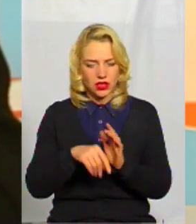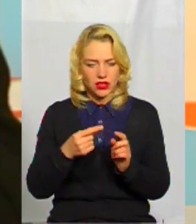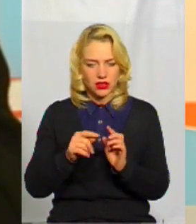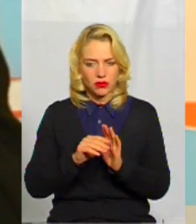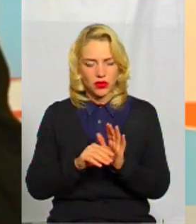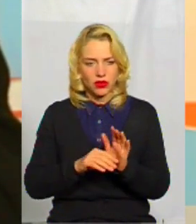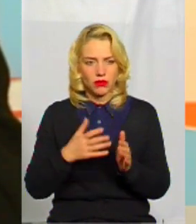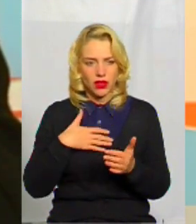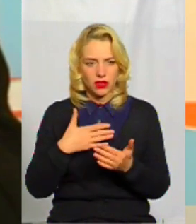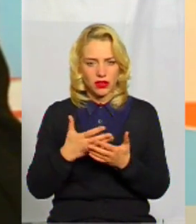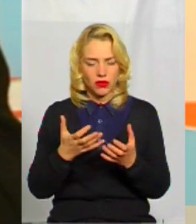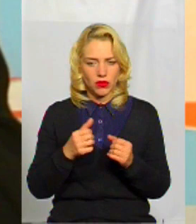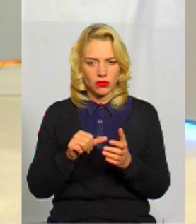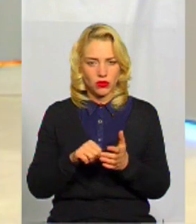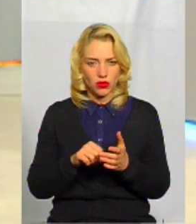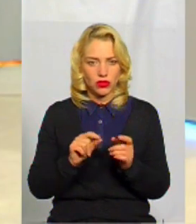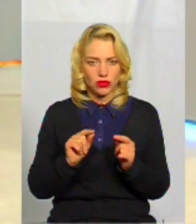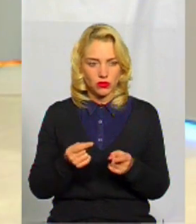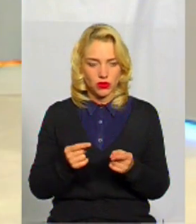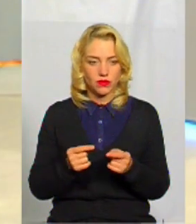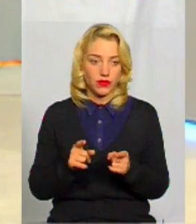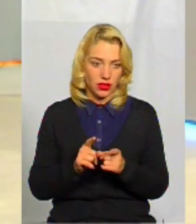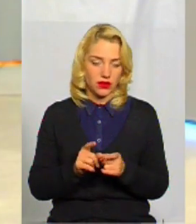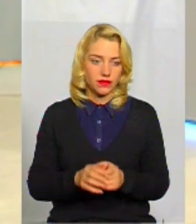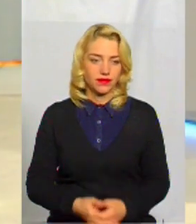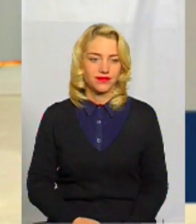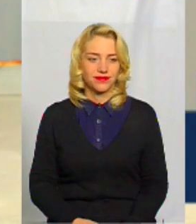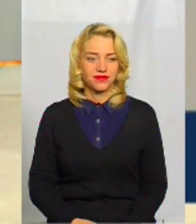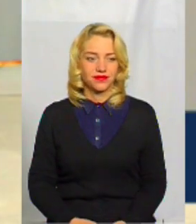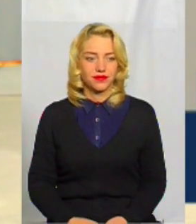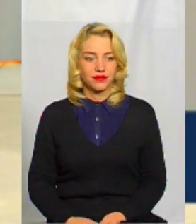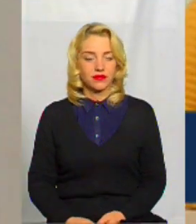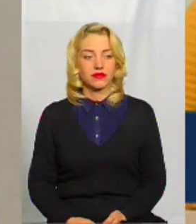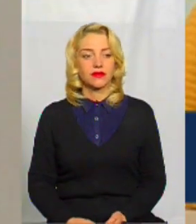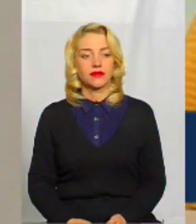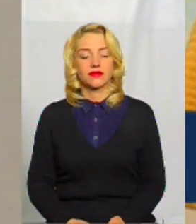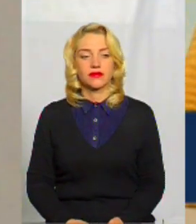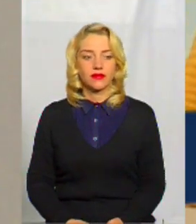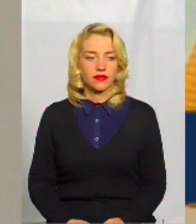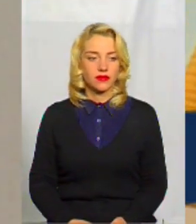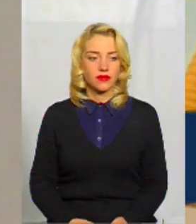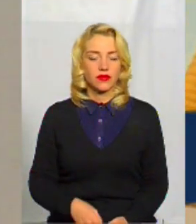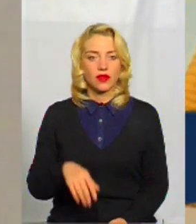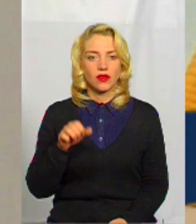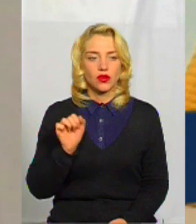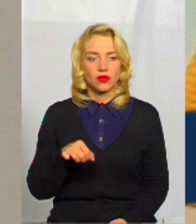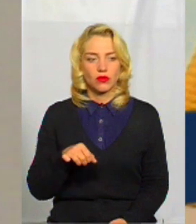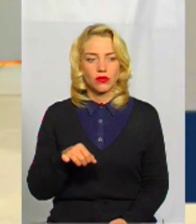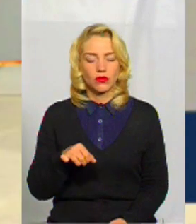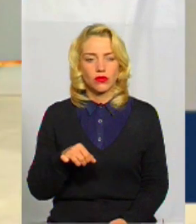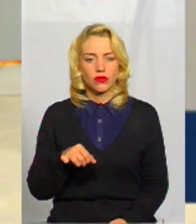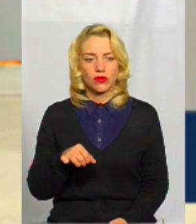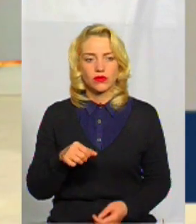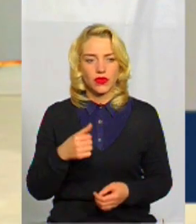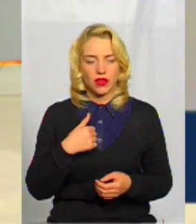теж беремо тут дуже активну участь. Тобто, ну, ось так. Я можу додати, якщо можна. У нас дійсно є ще ініціатива, може, навіть на вашу